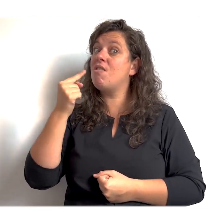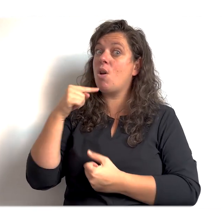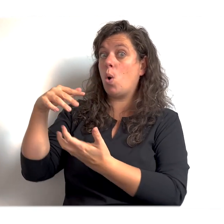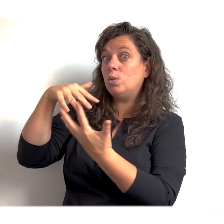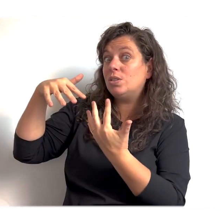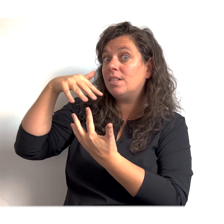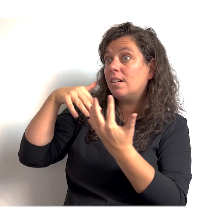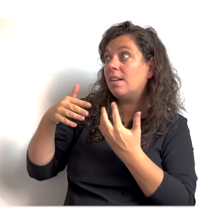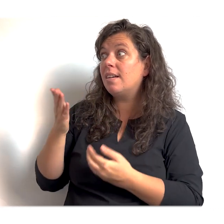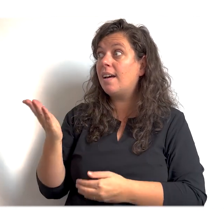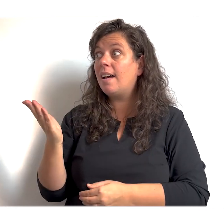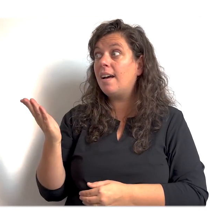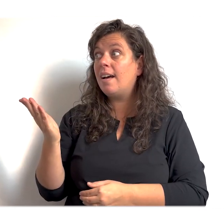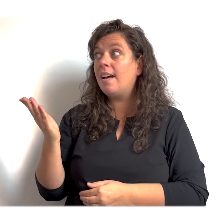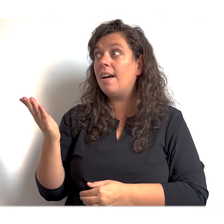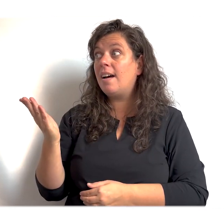MUZIEK